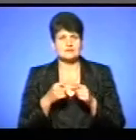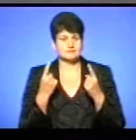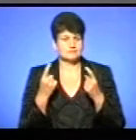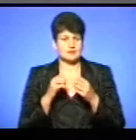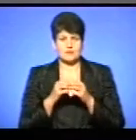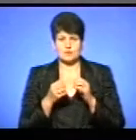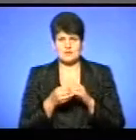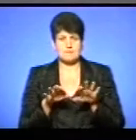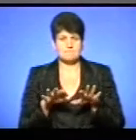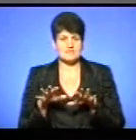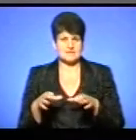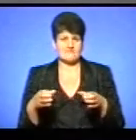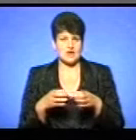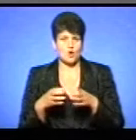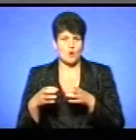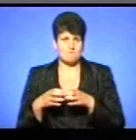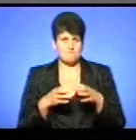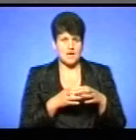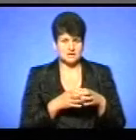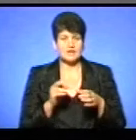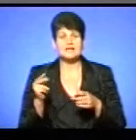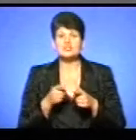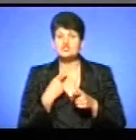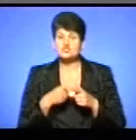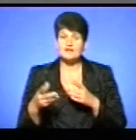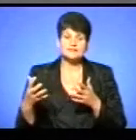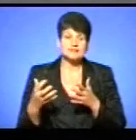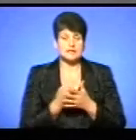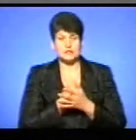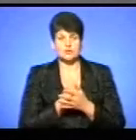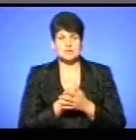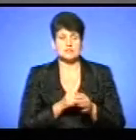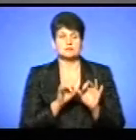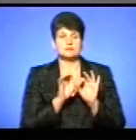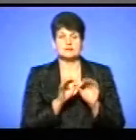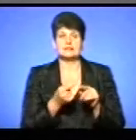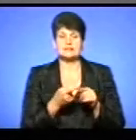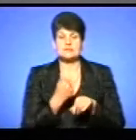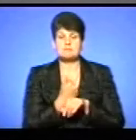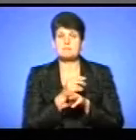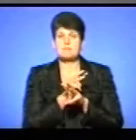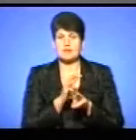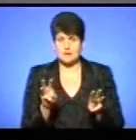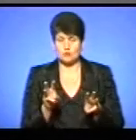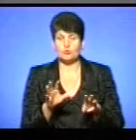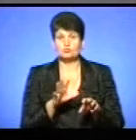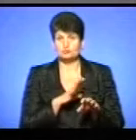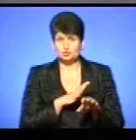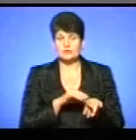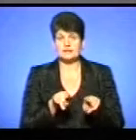місцевих громад. Чи вдалося донести це прем'єру, тому що була, власне, і міністр